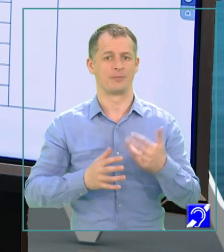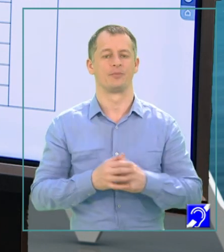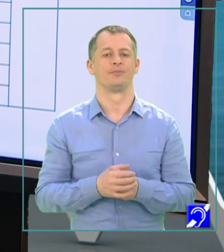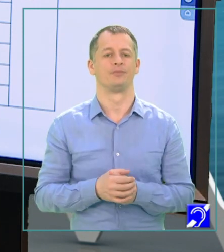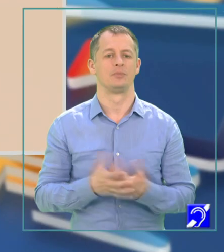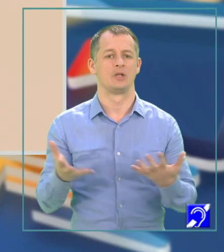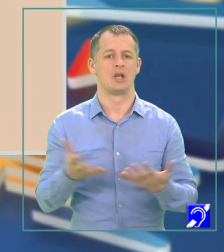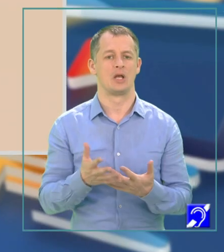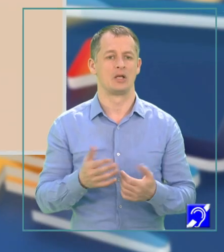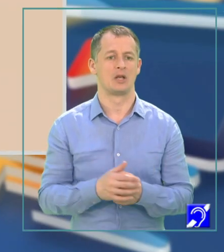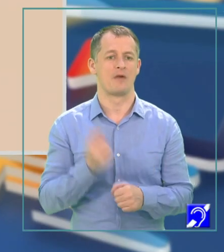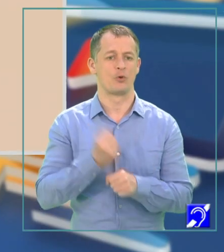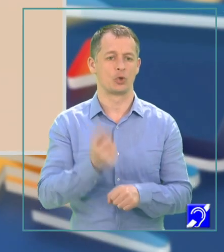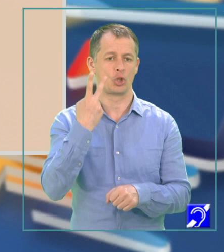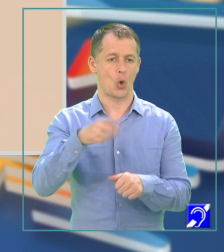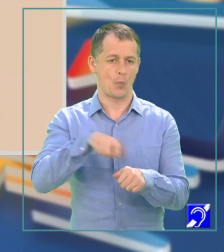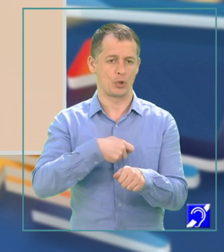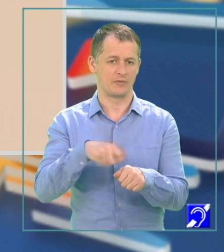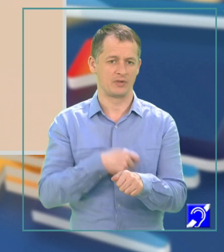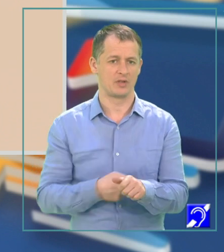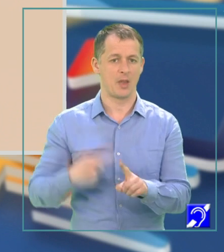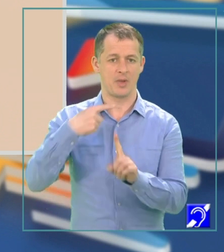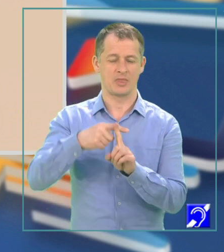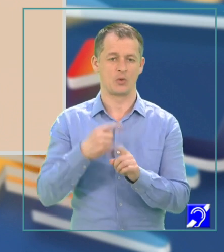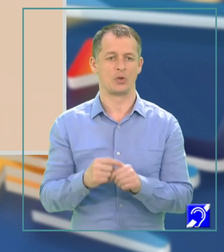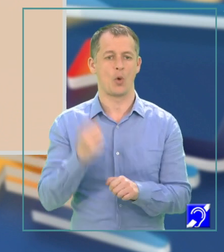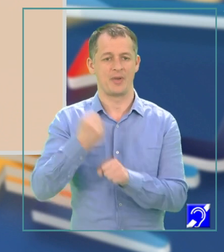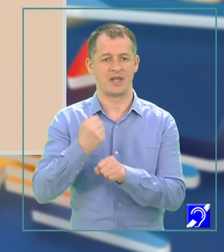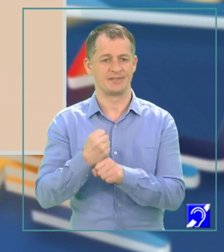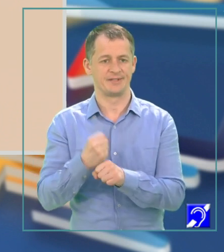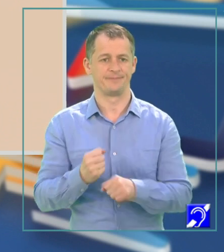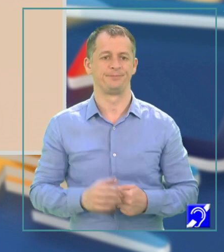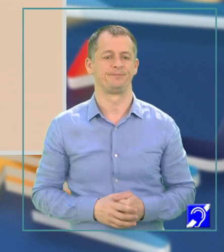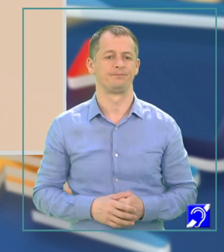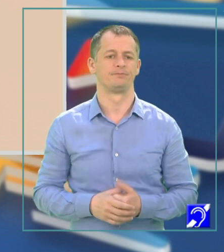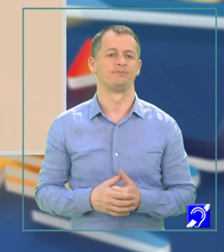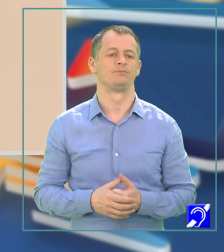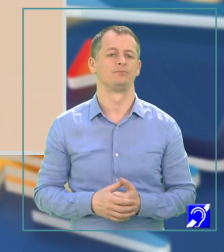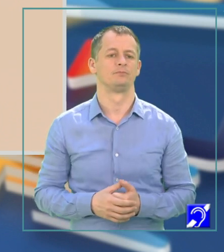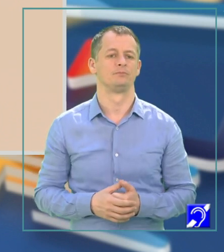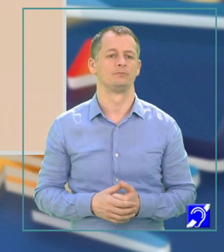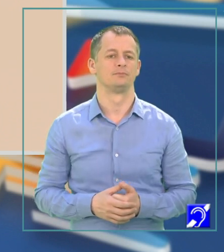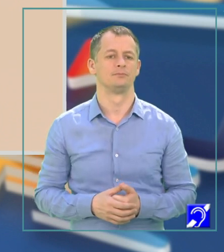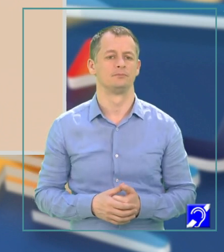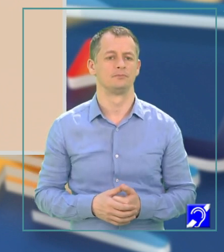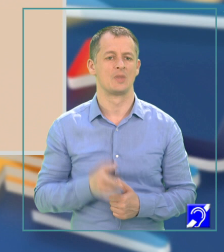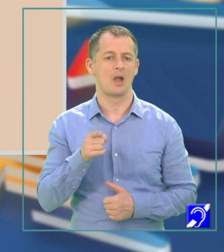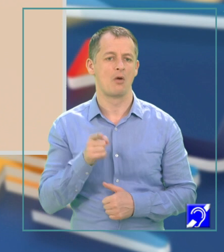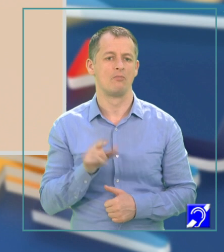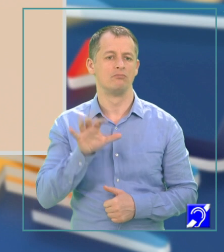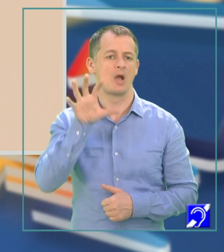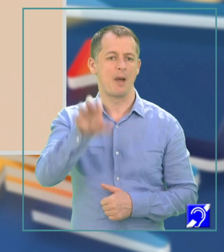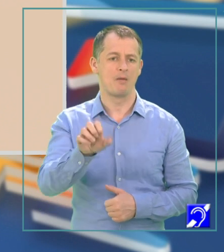la care am făcut două modificări. Am adăugat o operație, în sensul că am reținut